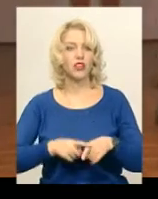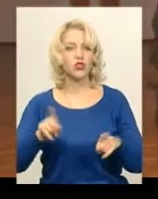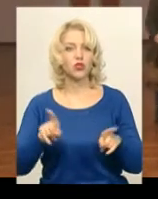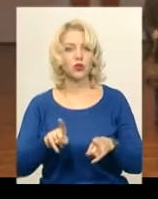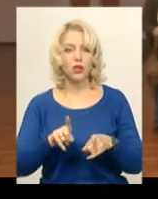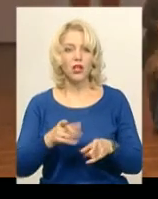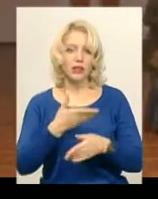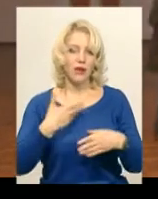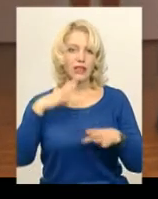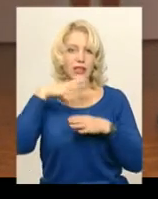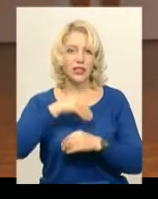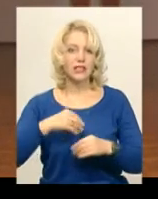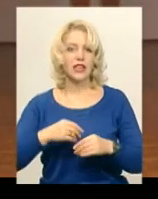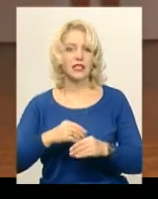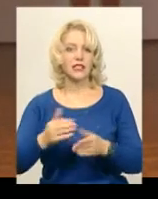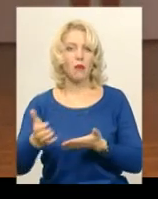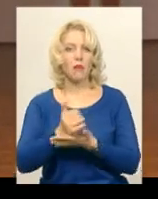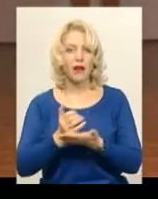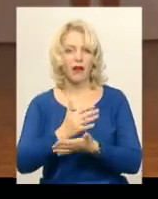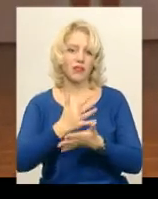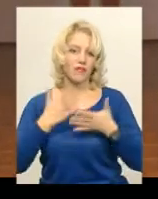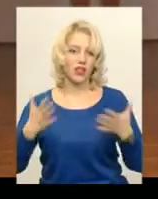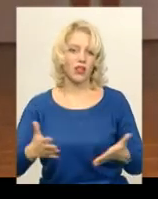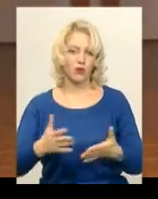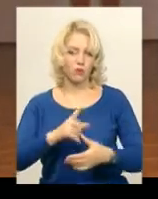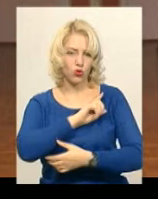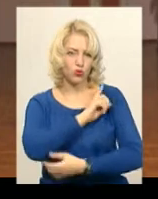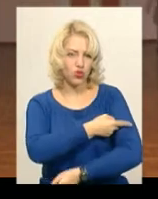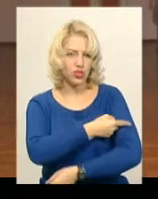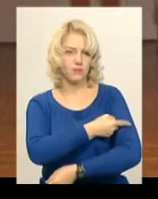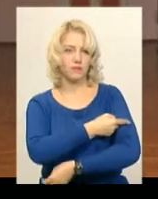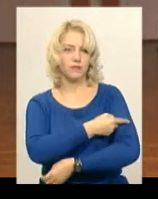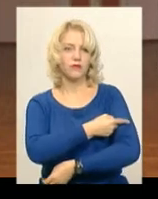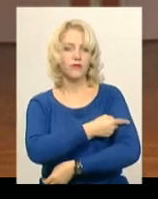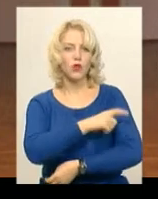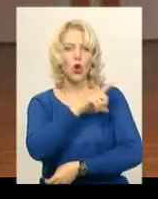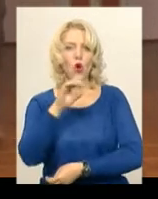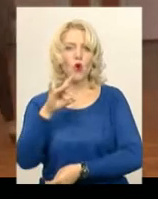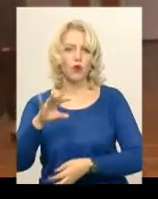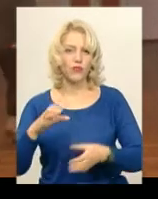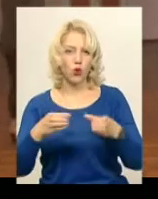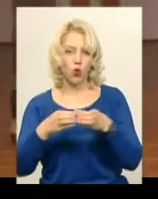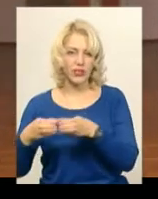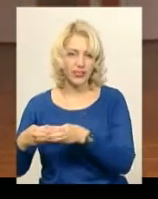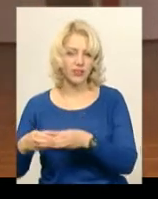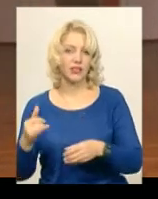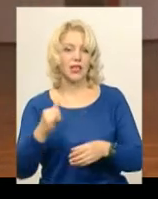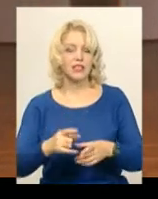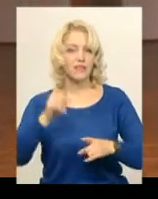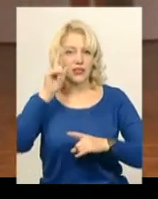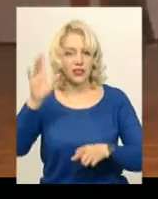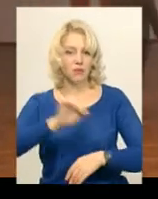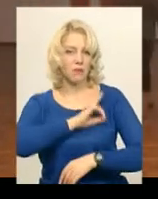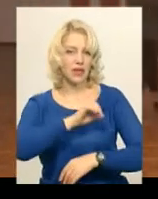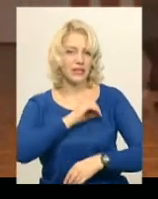нам вдається збирати дуже великі потужні хорові колективи з видатними